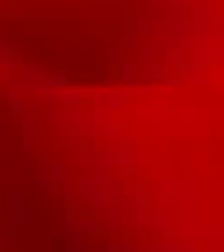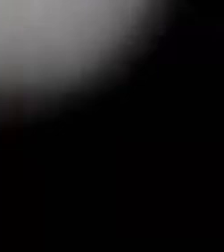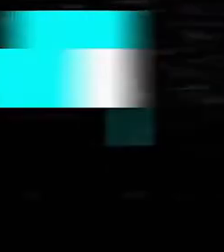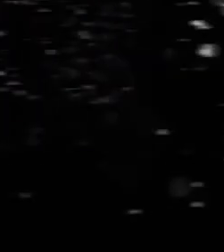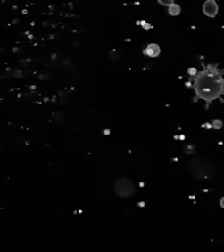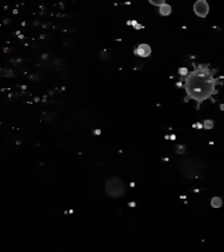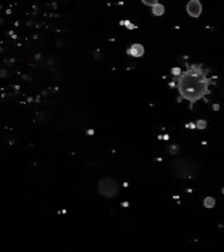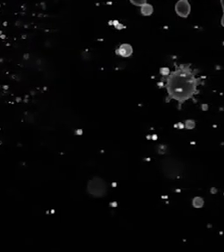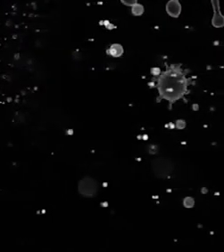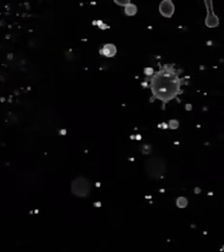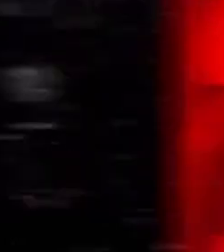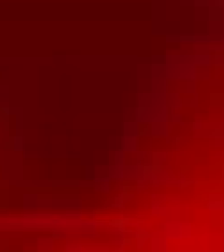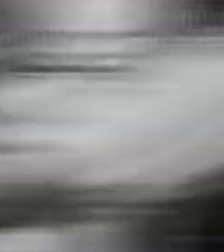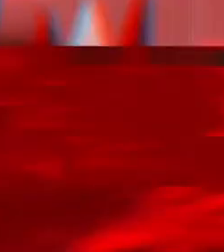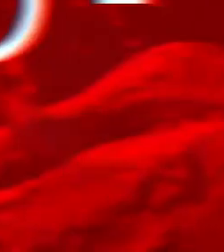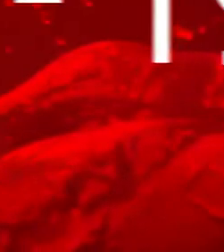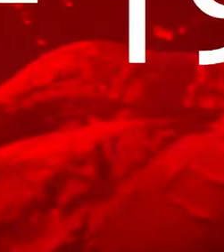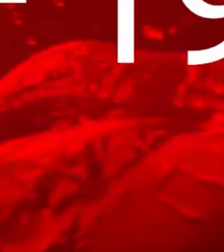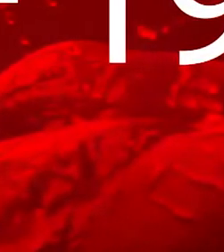Muziek